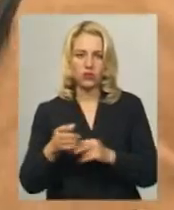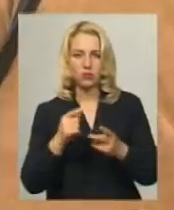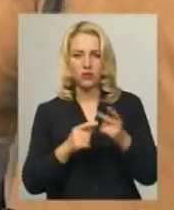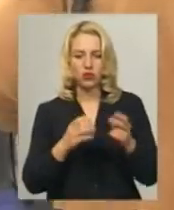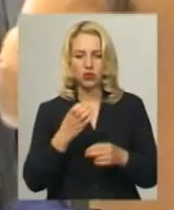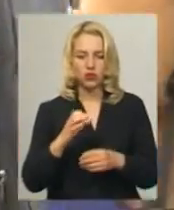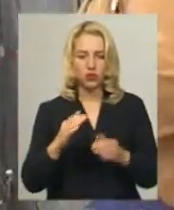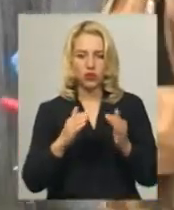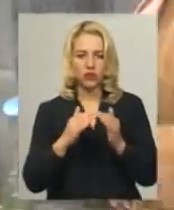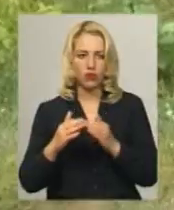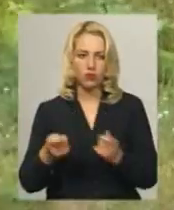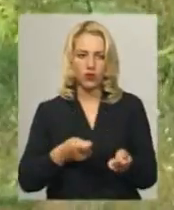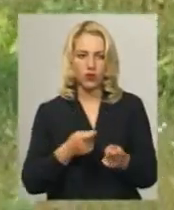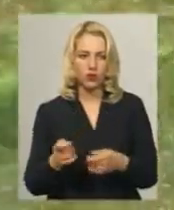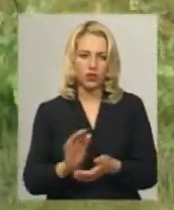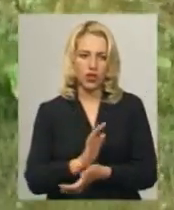гроші, газети та різний крам.